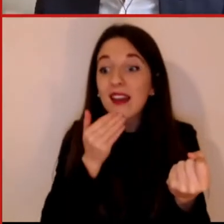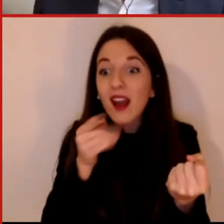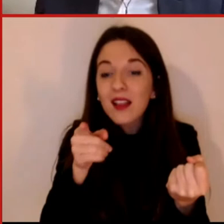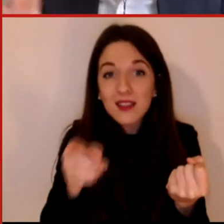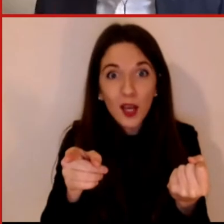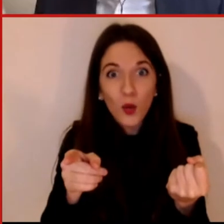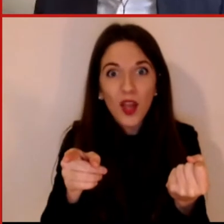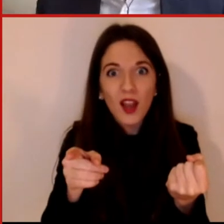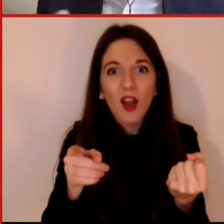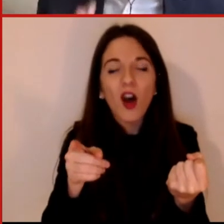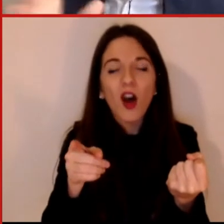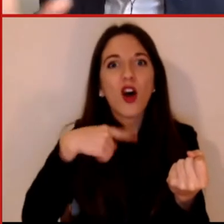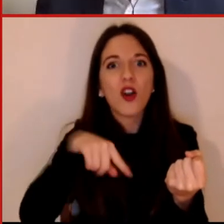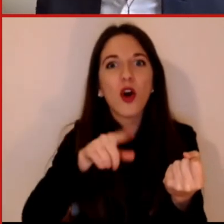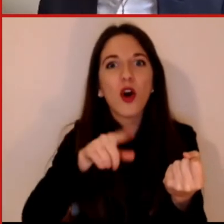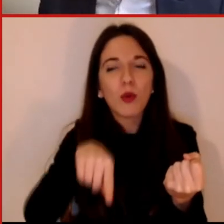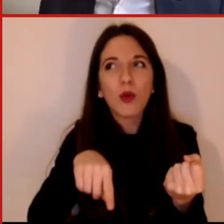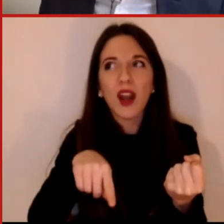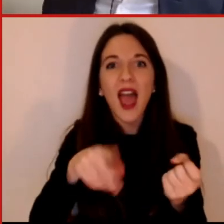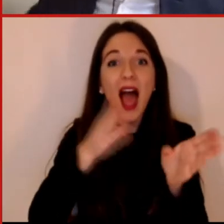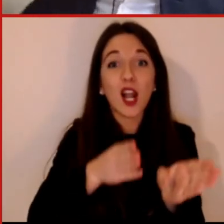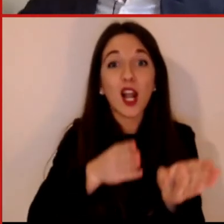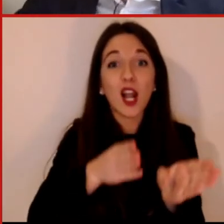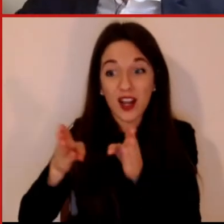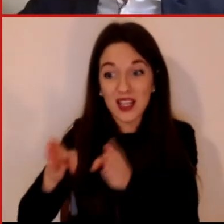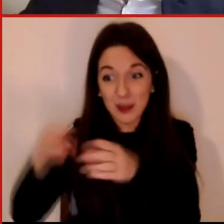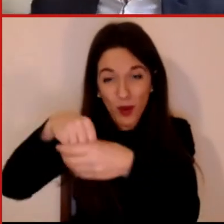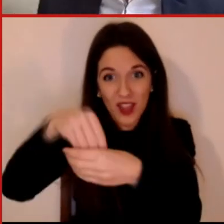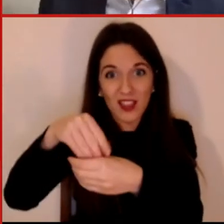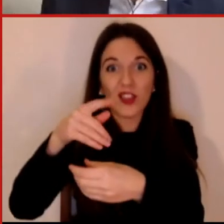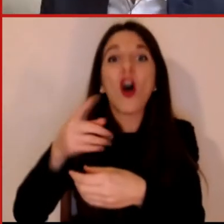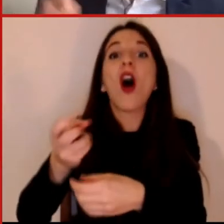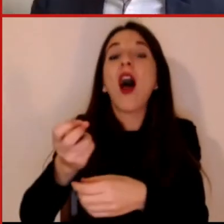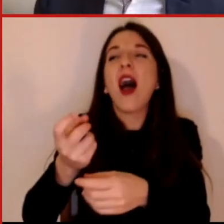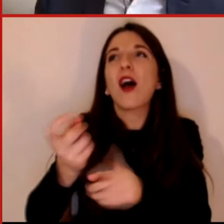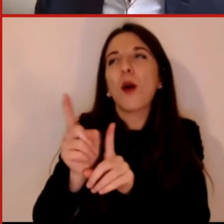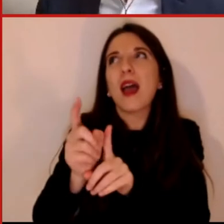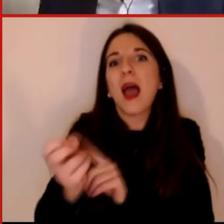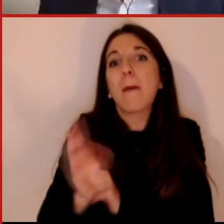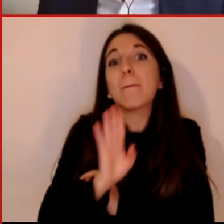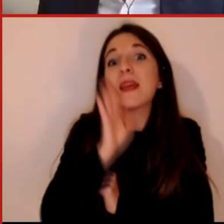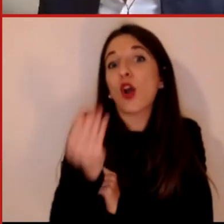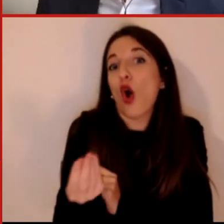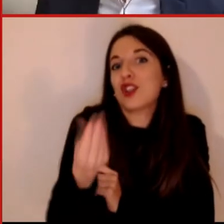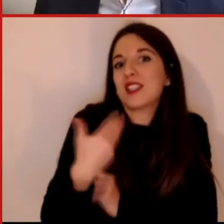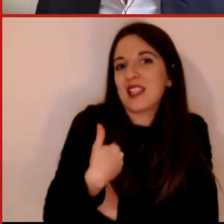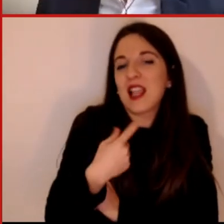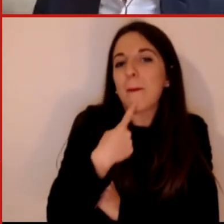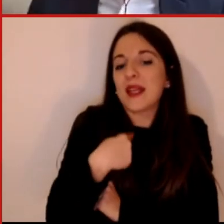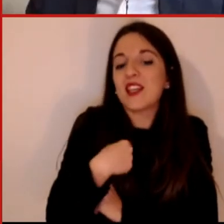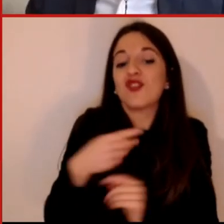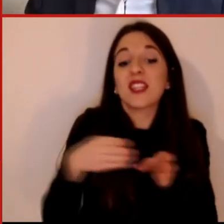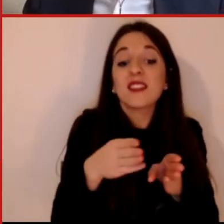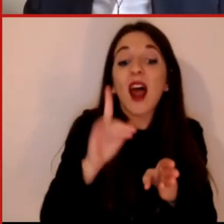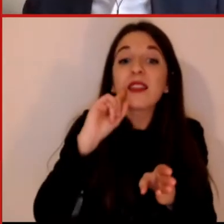scegliere e il mio algoritmo vi aiuta a scegliere a navigare nella maniera migliore anche attraverso i possibili incidenti come vedete è un mondo